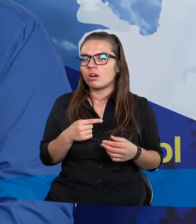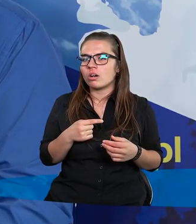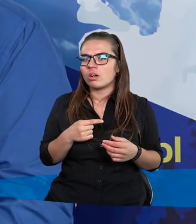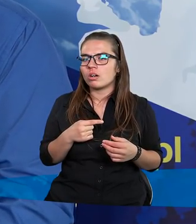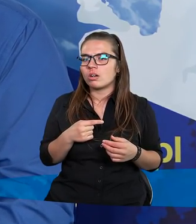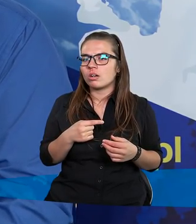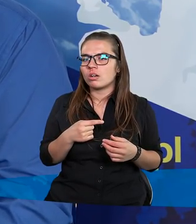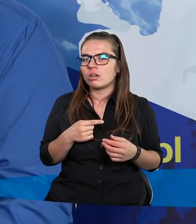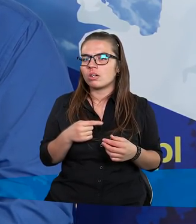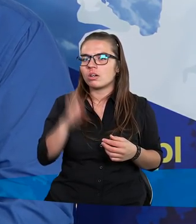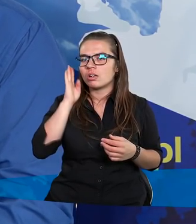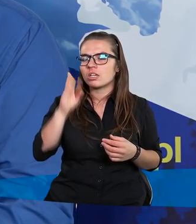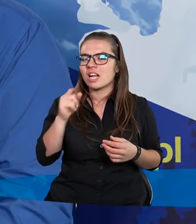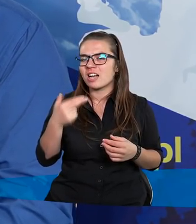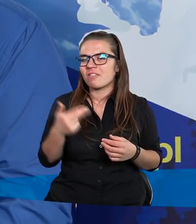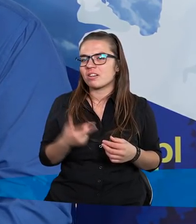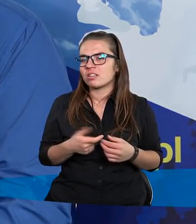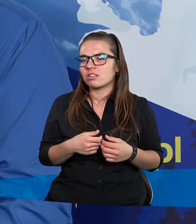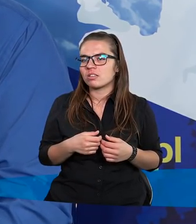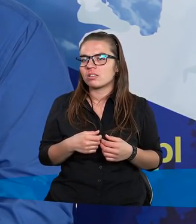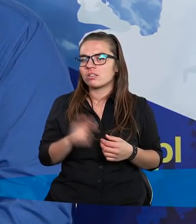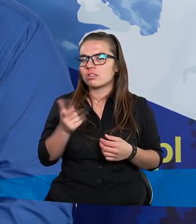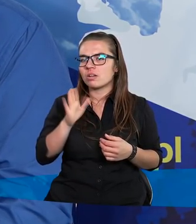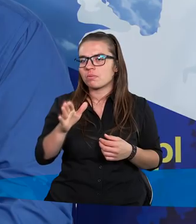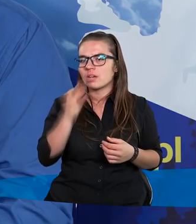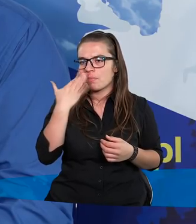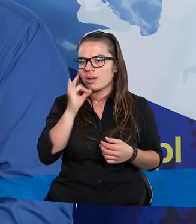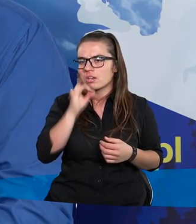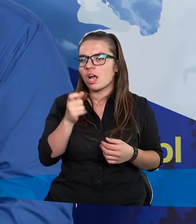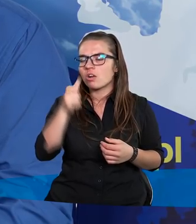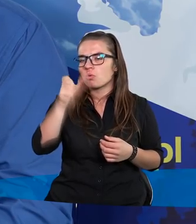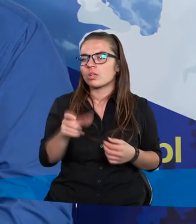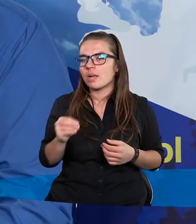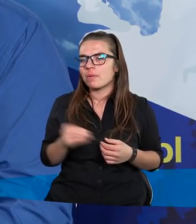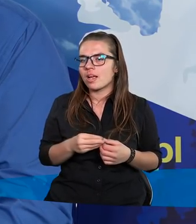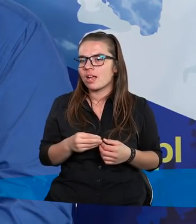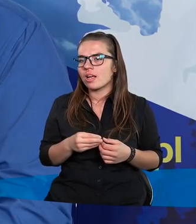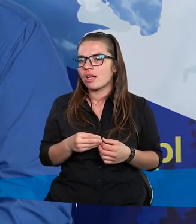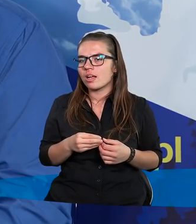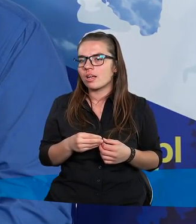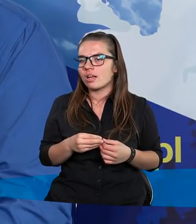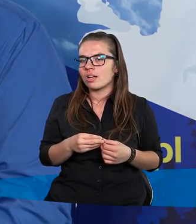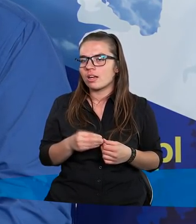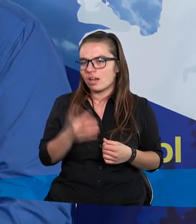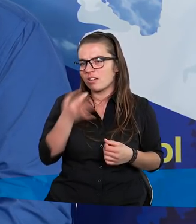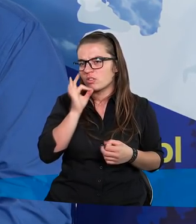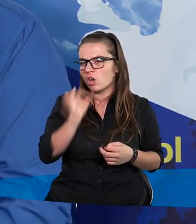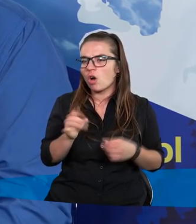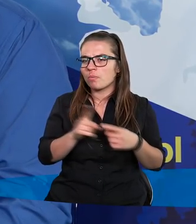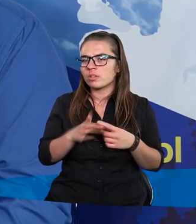Cześć, Tytus. Cześć, telefonie. Co tam słychać? U mnie bardzo dobrze. A co u ciebie? U mnie też bardzo dobrze.